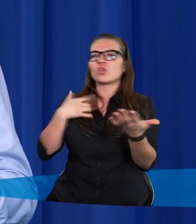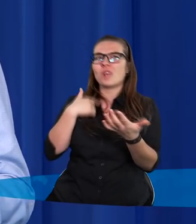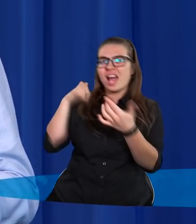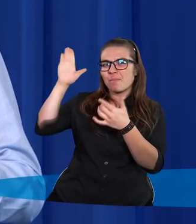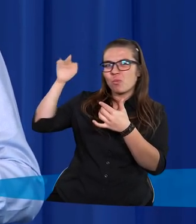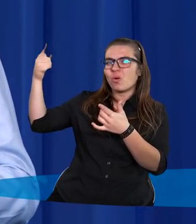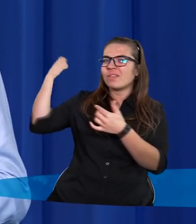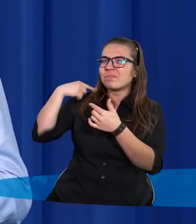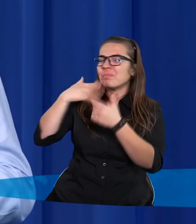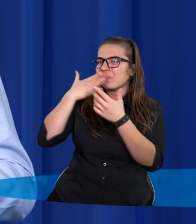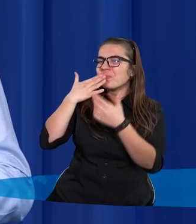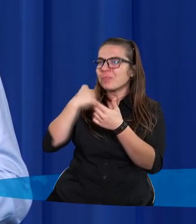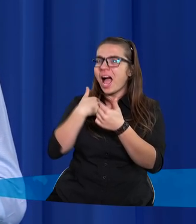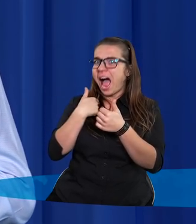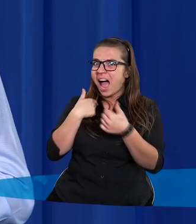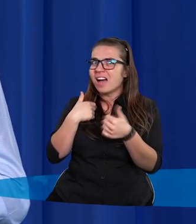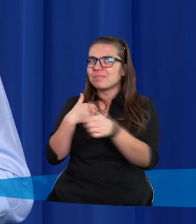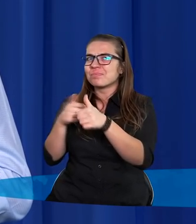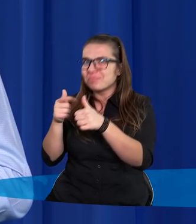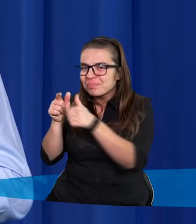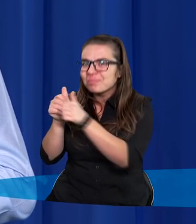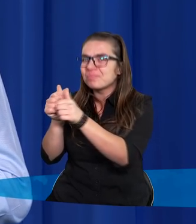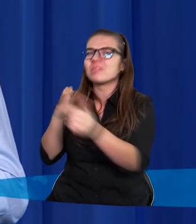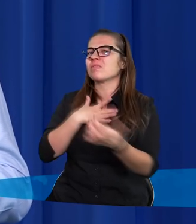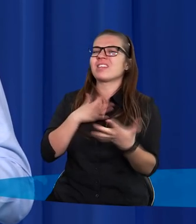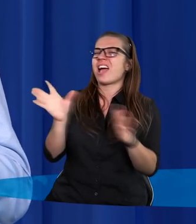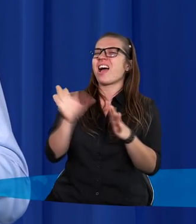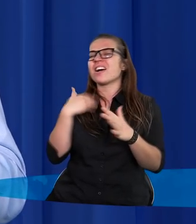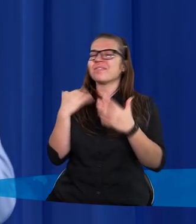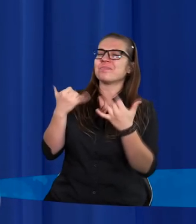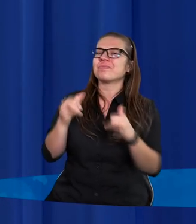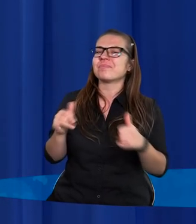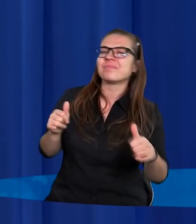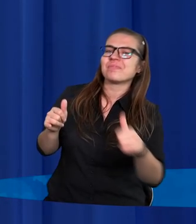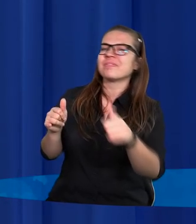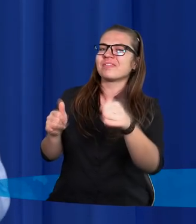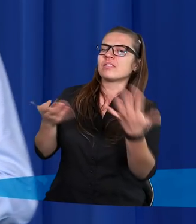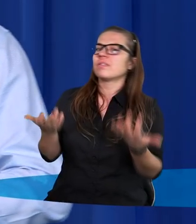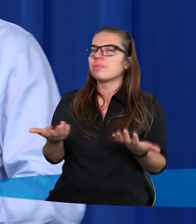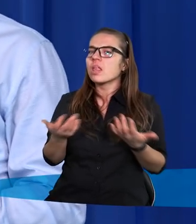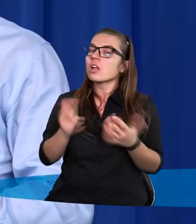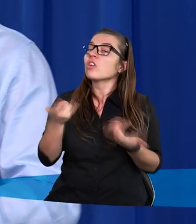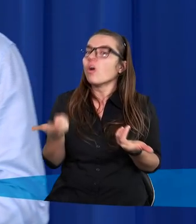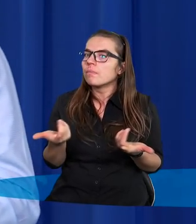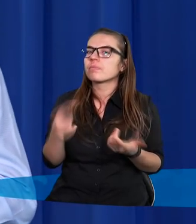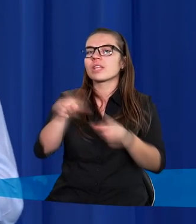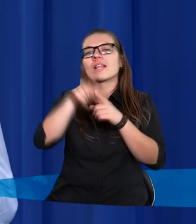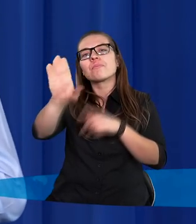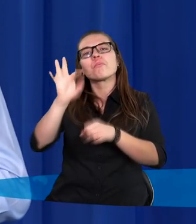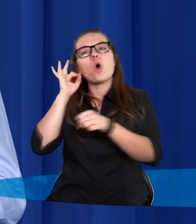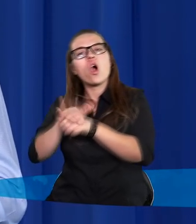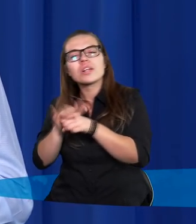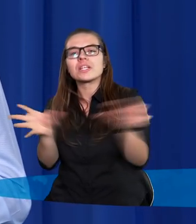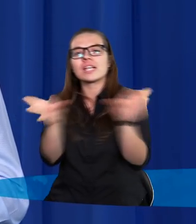podążania za Jego wskazówkami, przykazaniami? Pamiętam, jechałem kiedyś z koleżanką, odwoziłem ją w pewne miejsce